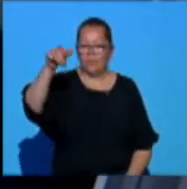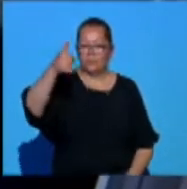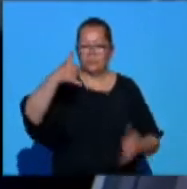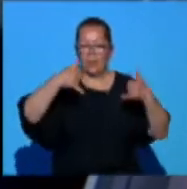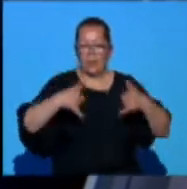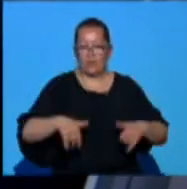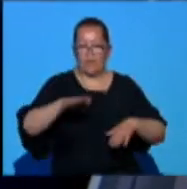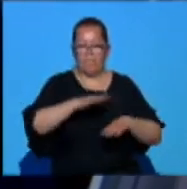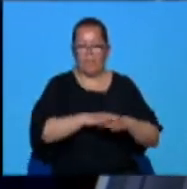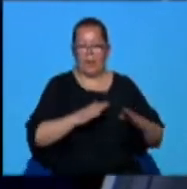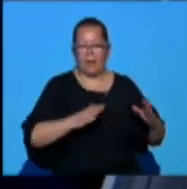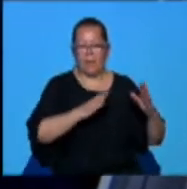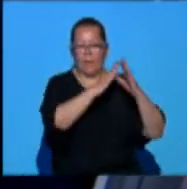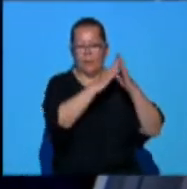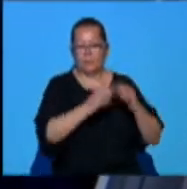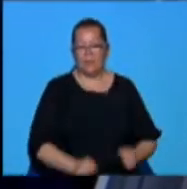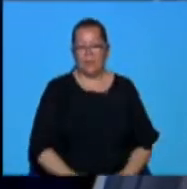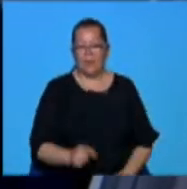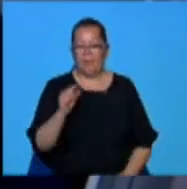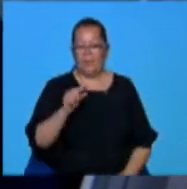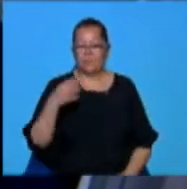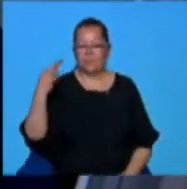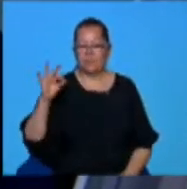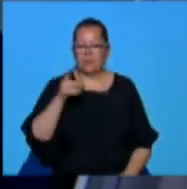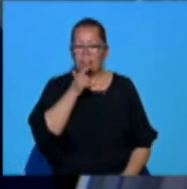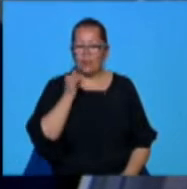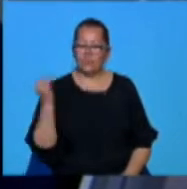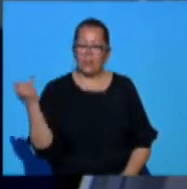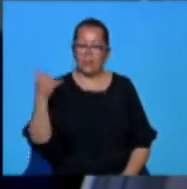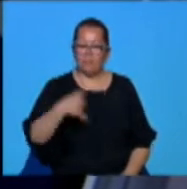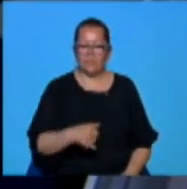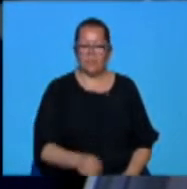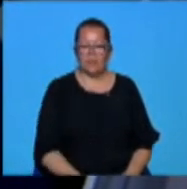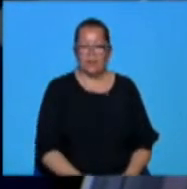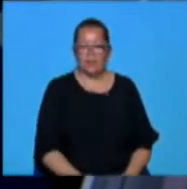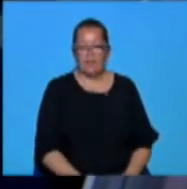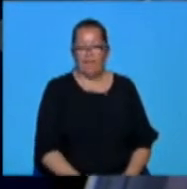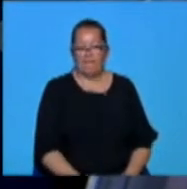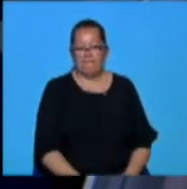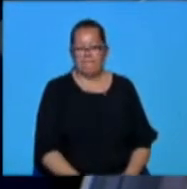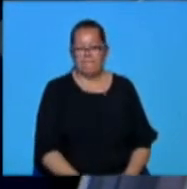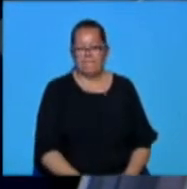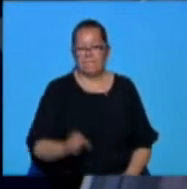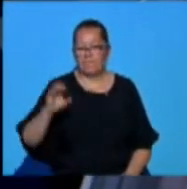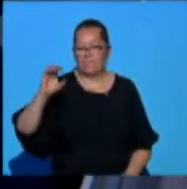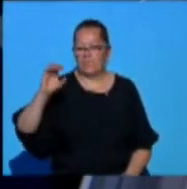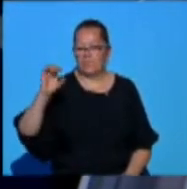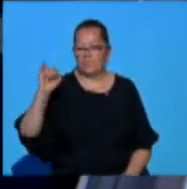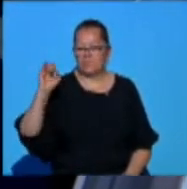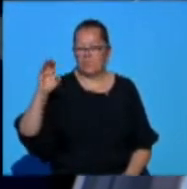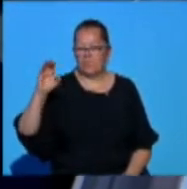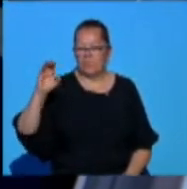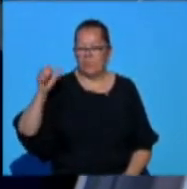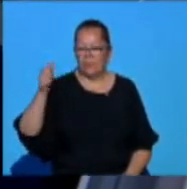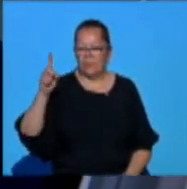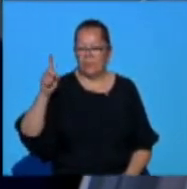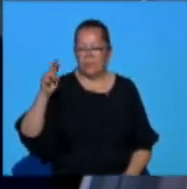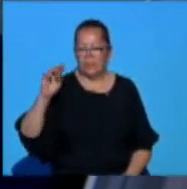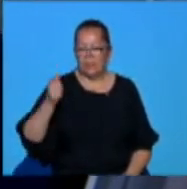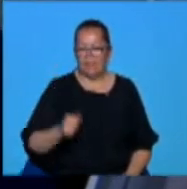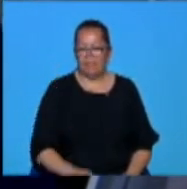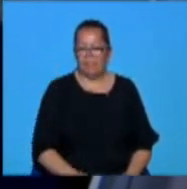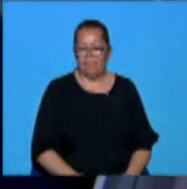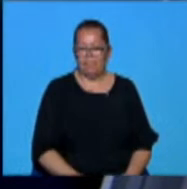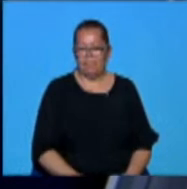Transalpina. Îmi seama că suntem norocoși. De unde veniți? De la Ciocadia. De Ciocadia. Prima